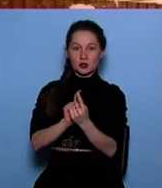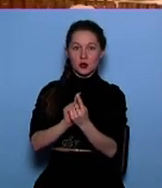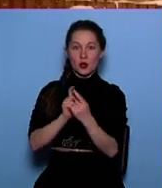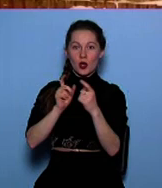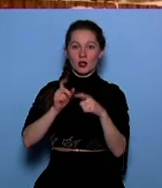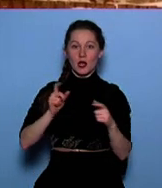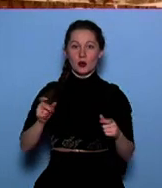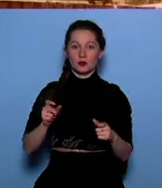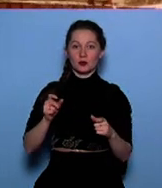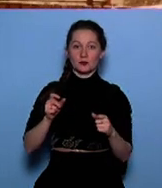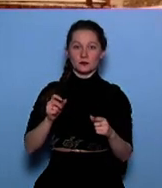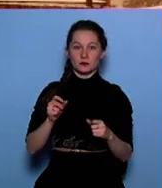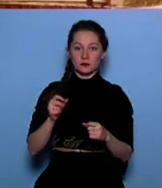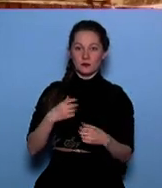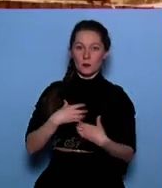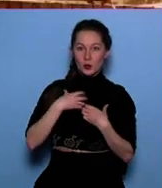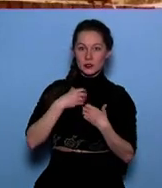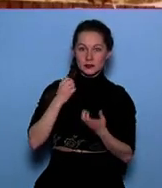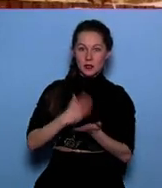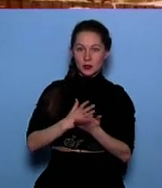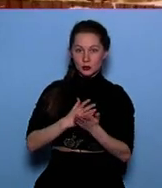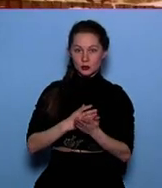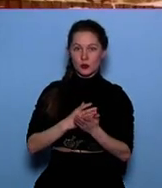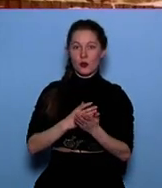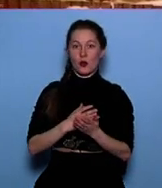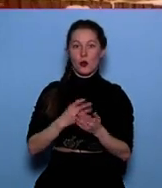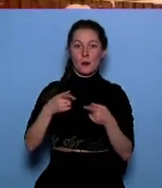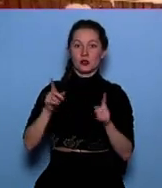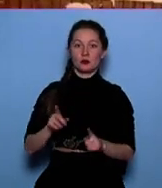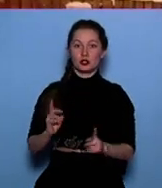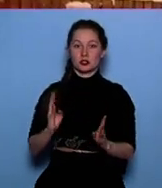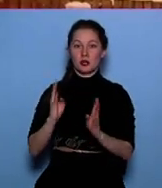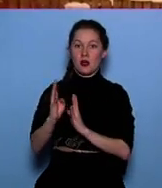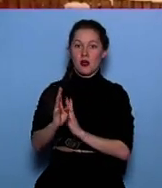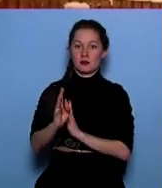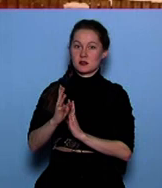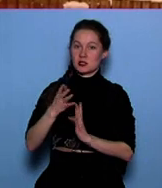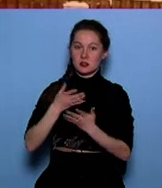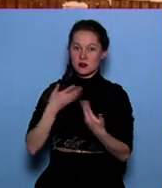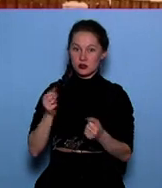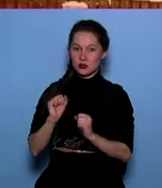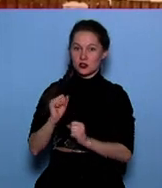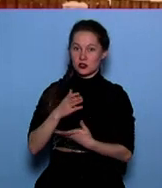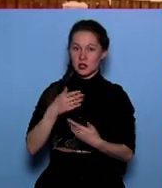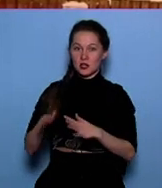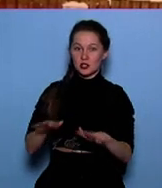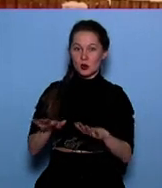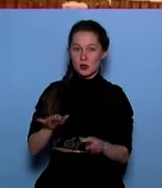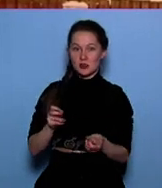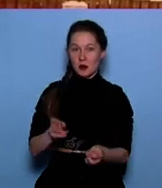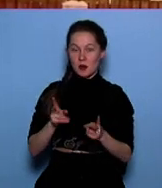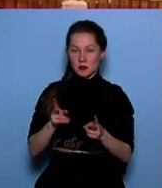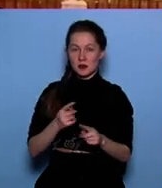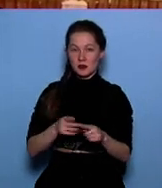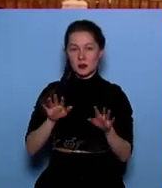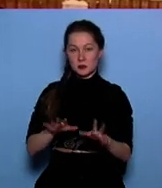можно сказать, шарахается, но никакого ограждения ничего, опасно, скользко и так далее. Ну вот на таких вот, допустим, участках